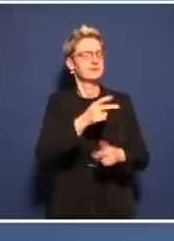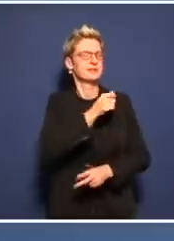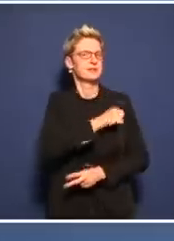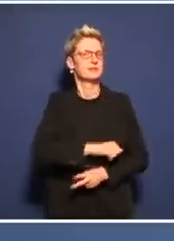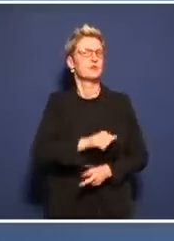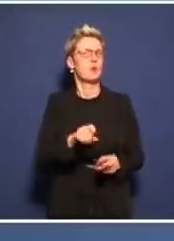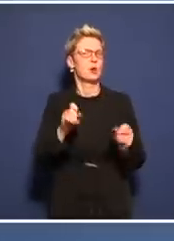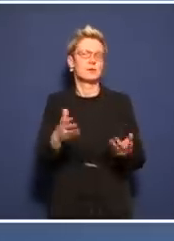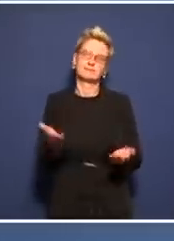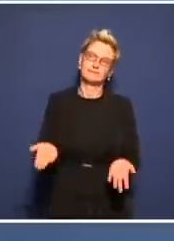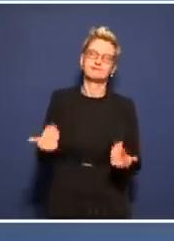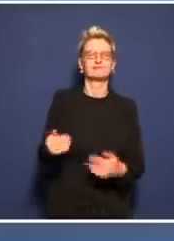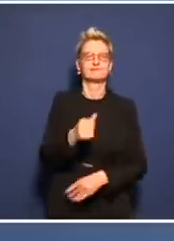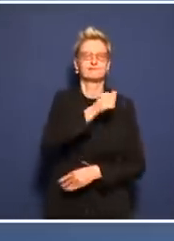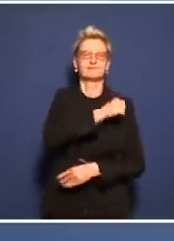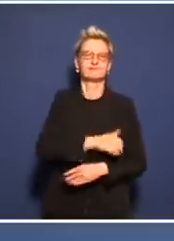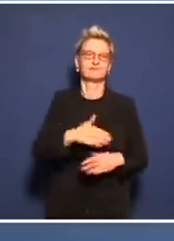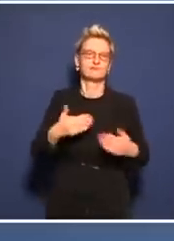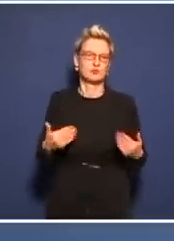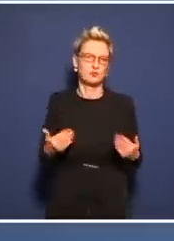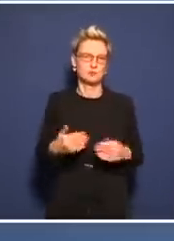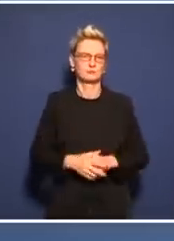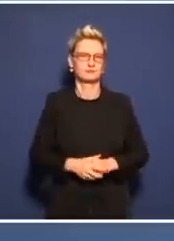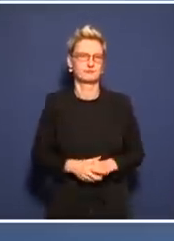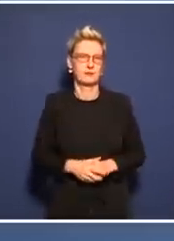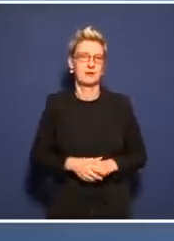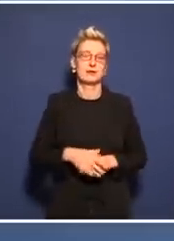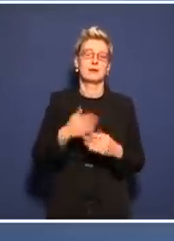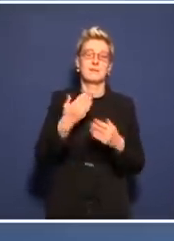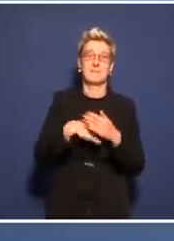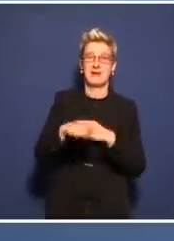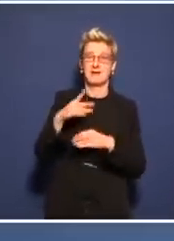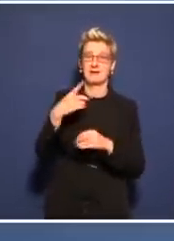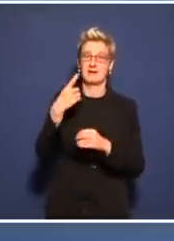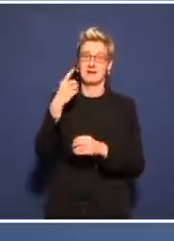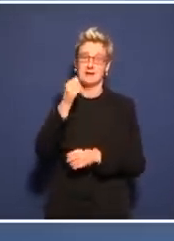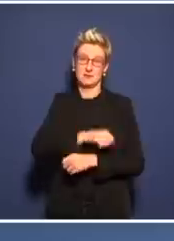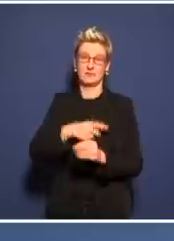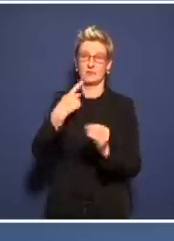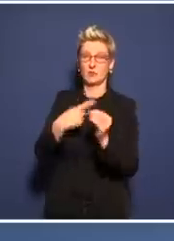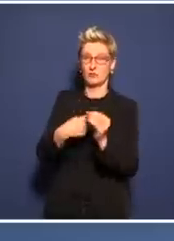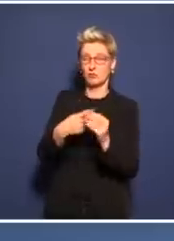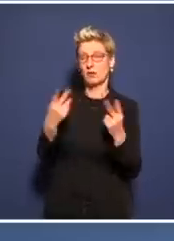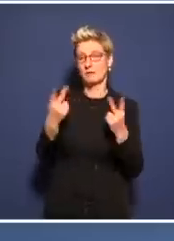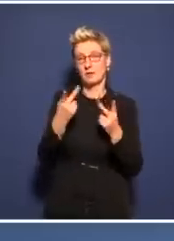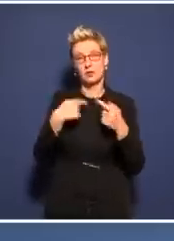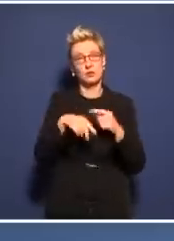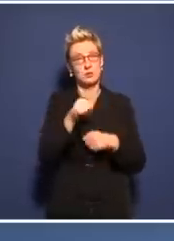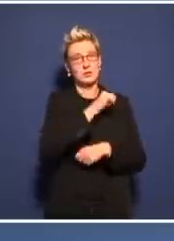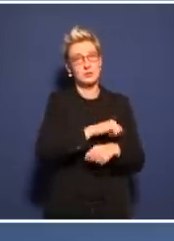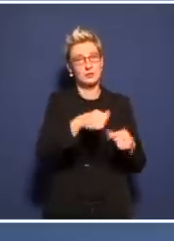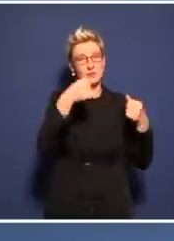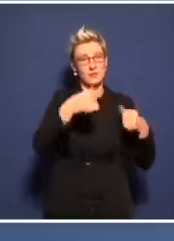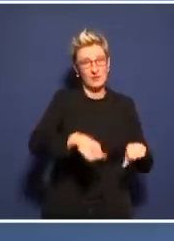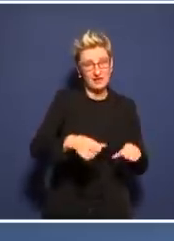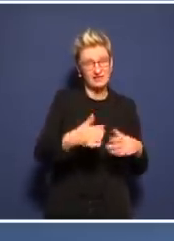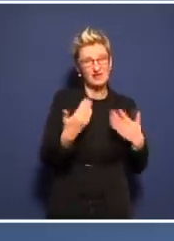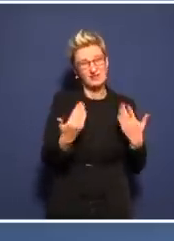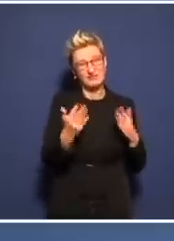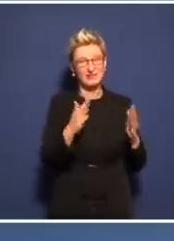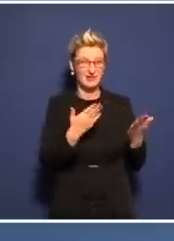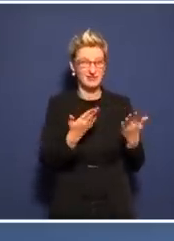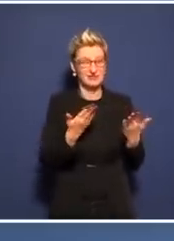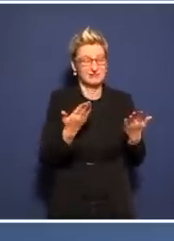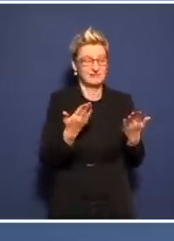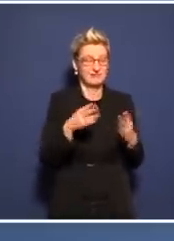eine der Möglichkeiten. Eine andere Möglichkeit ist, über Motivation und Ansprache zu arbeiten. Aber da scheinen die Aussichten begrenzt zu sein.